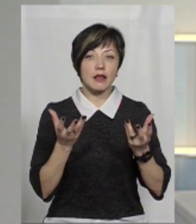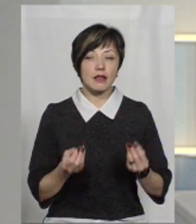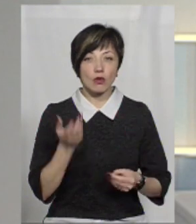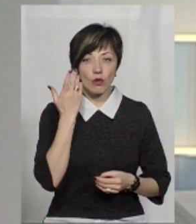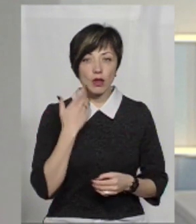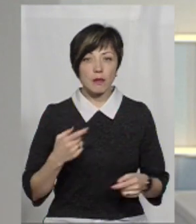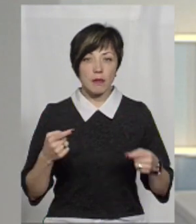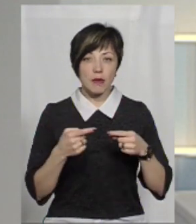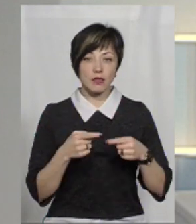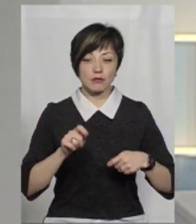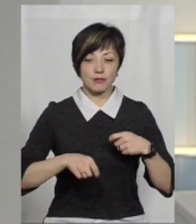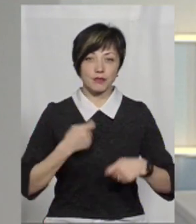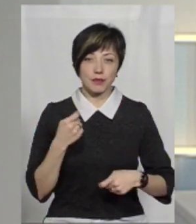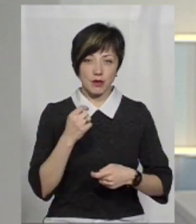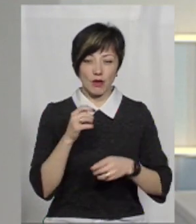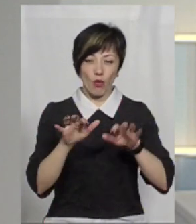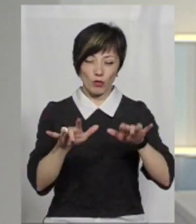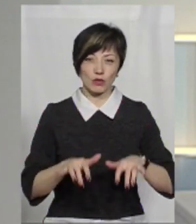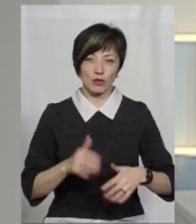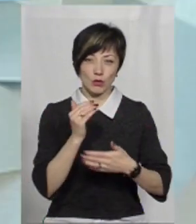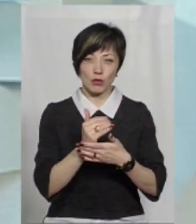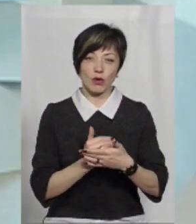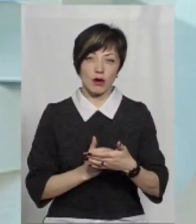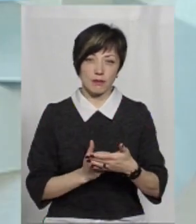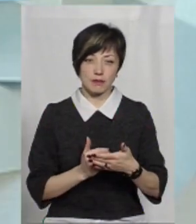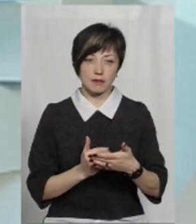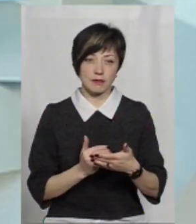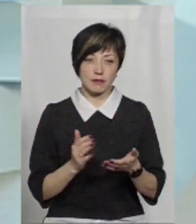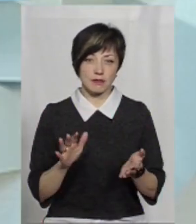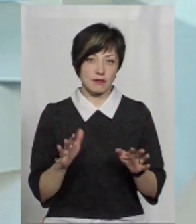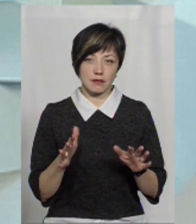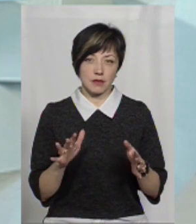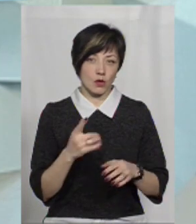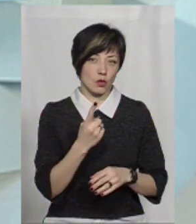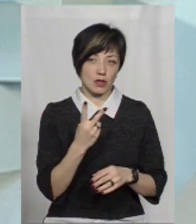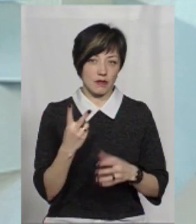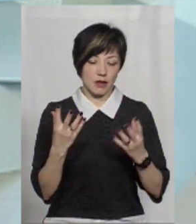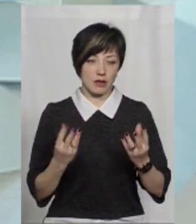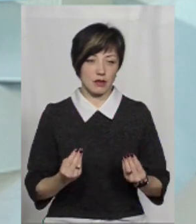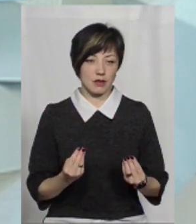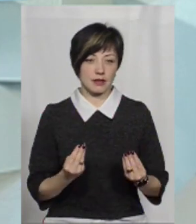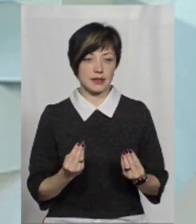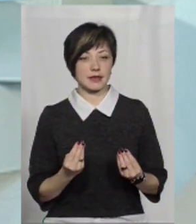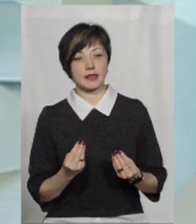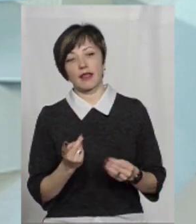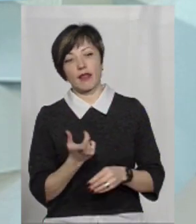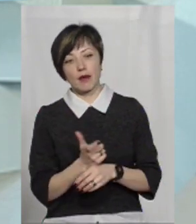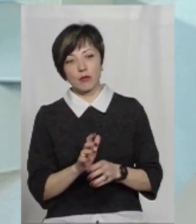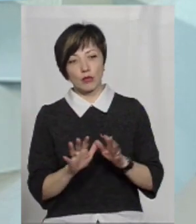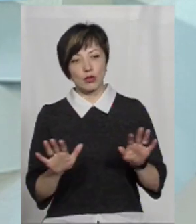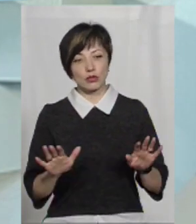коли були певні збої програмного забезпечення, то десь чи один, чи два дні, не більше.